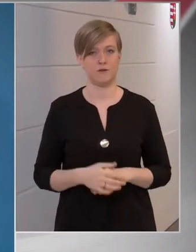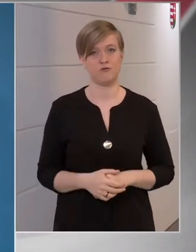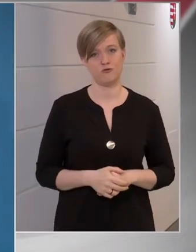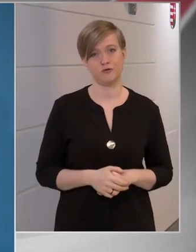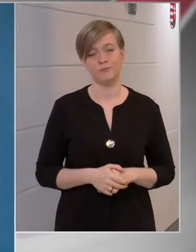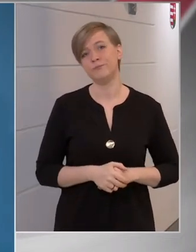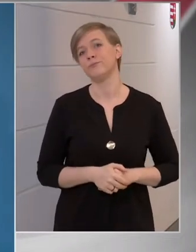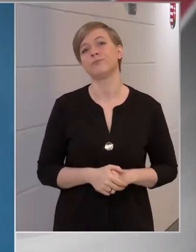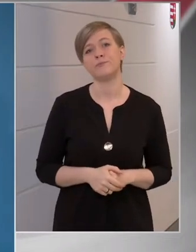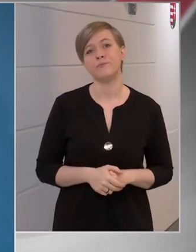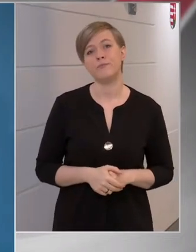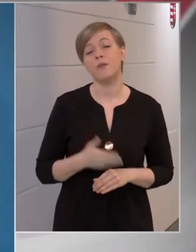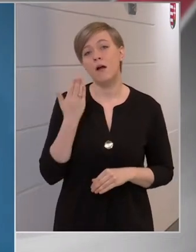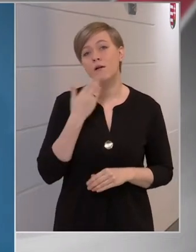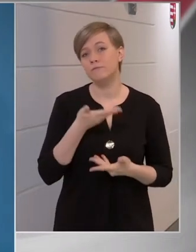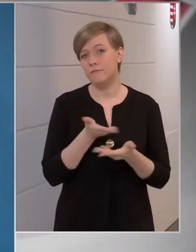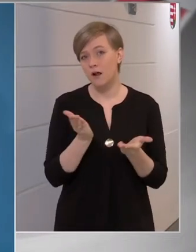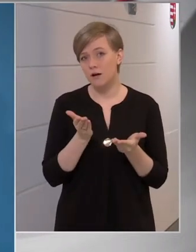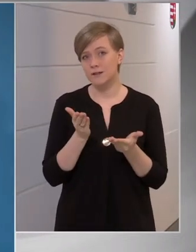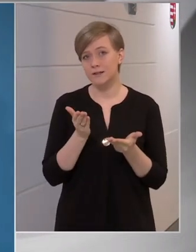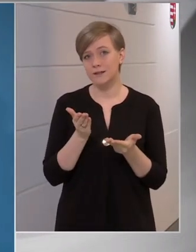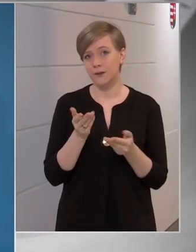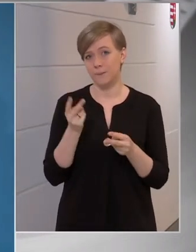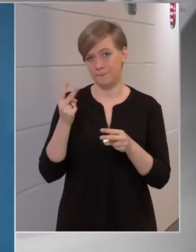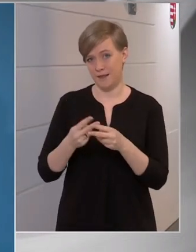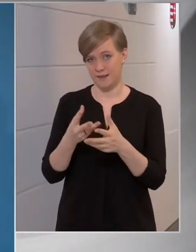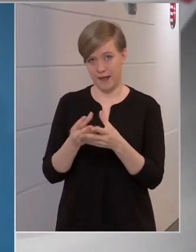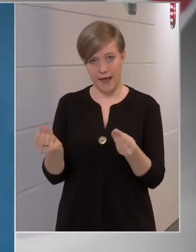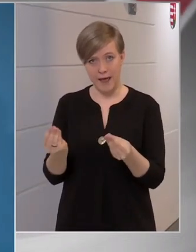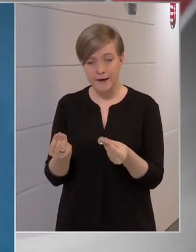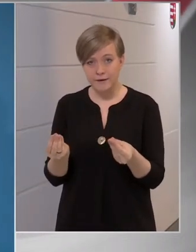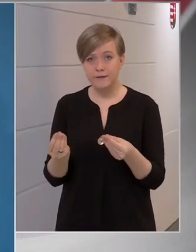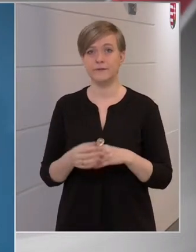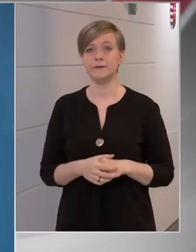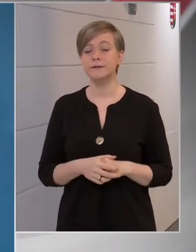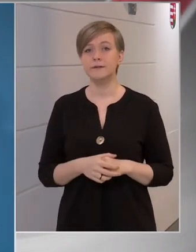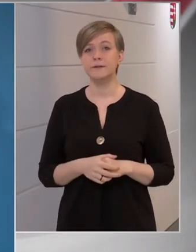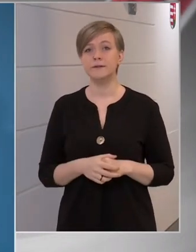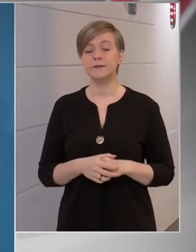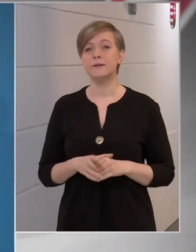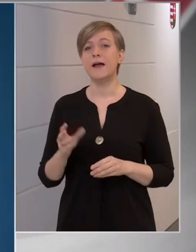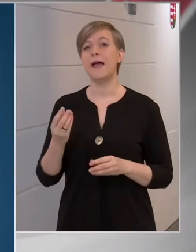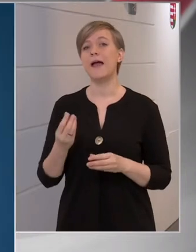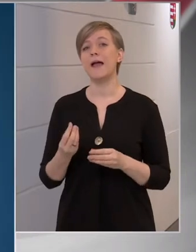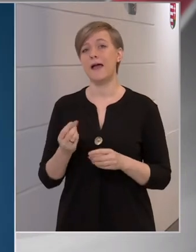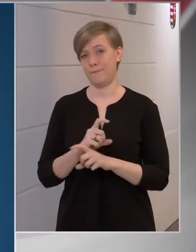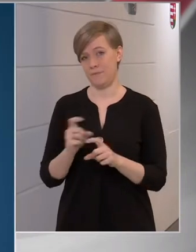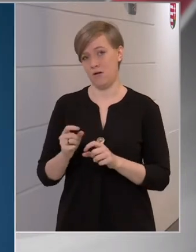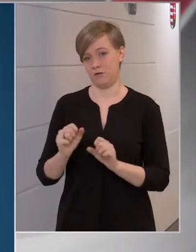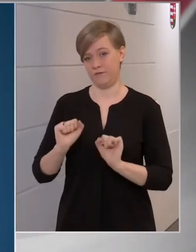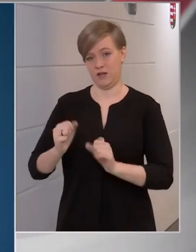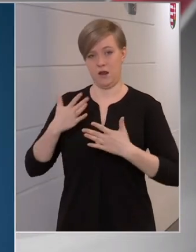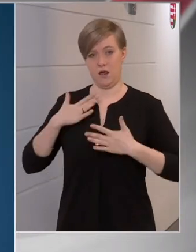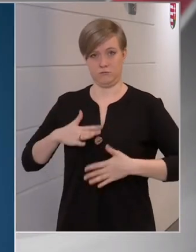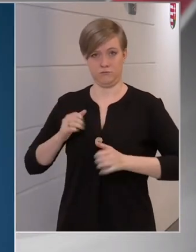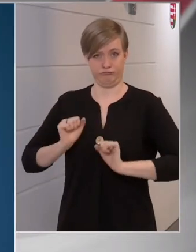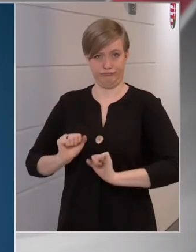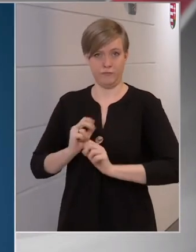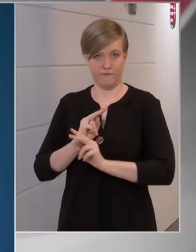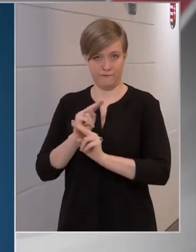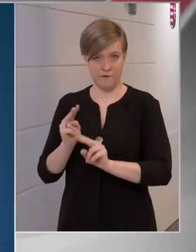Hogyha valaki beteg volt, és ezért élvez védettséget, akkor